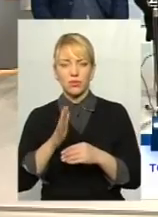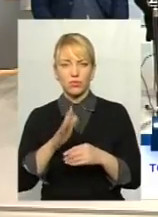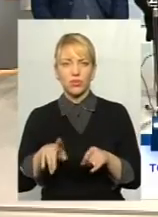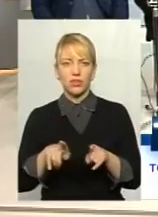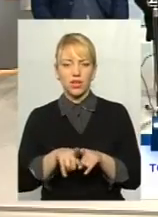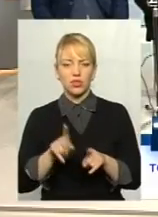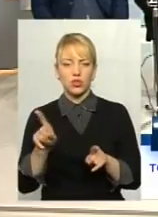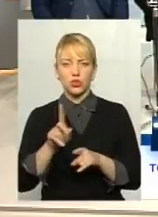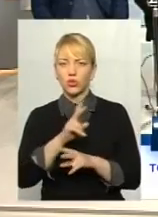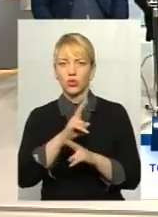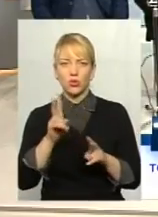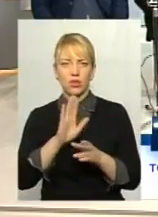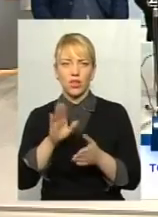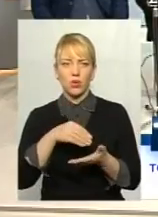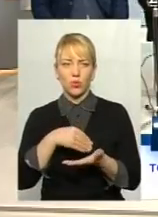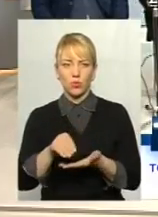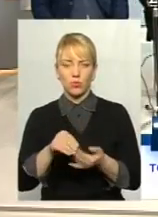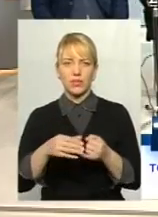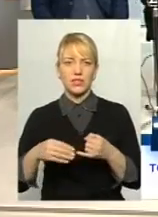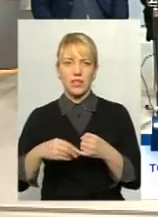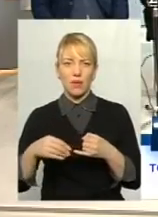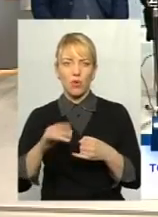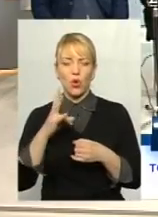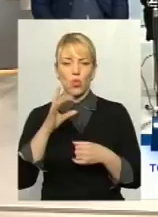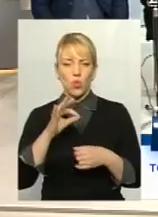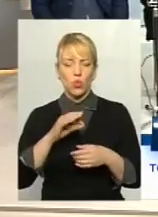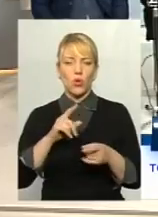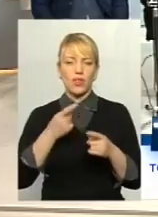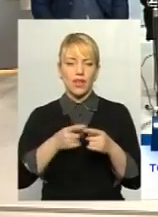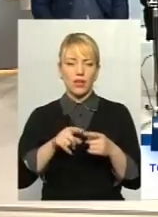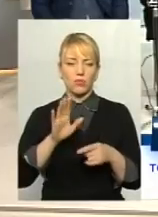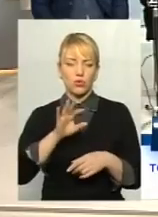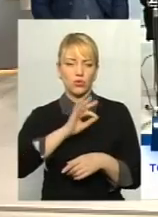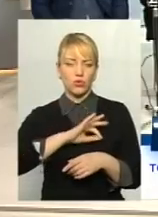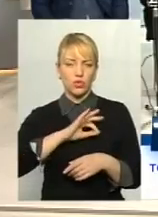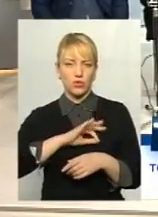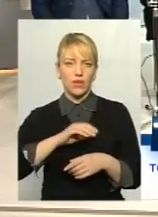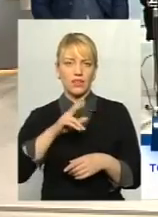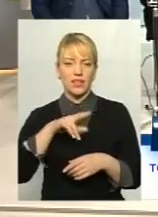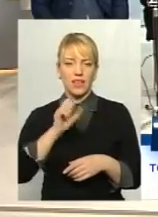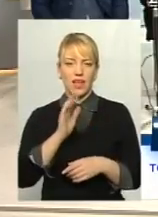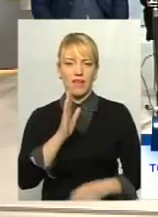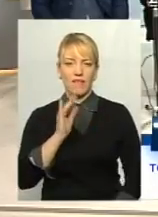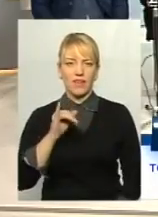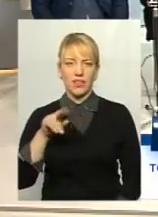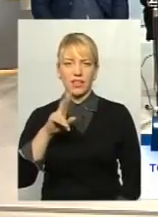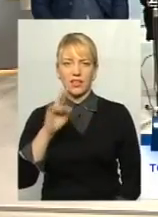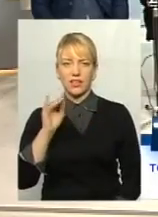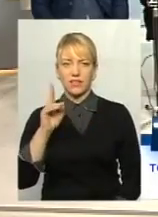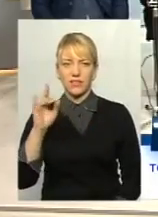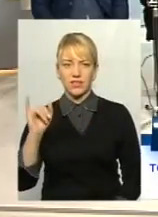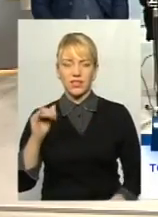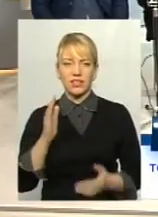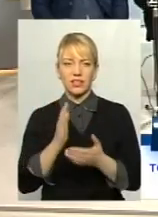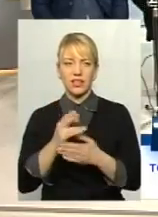ніхто землі не купить, а нею буде користуватися. На сьогоднішній день в Давидківцях уже 20 гектарів є невитрубованих паїв.